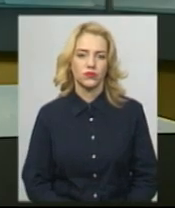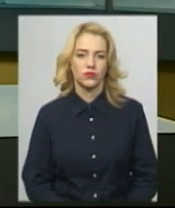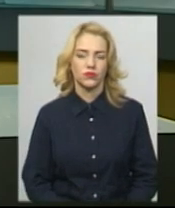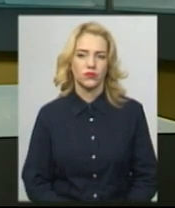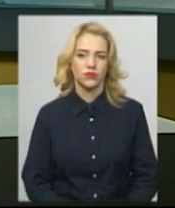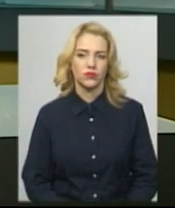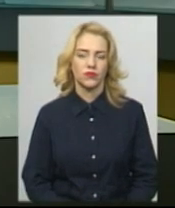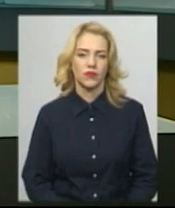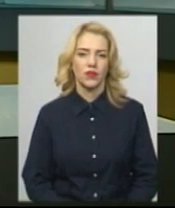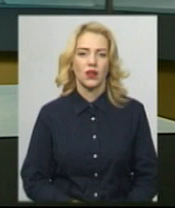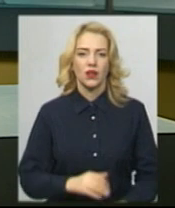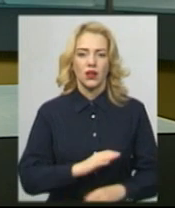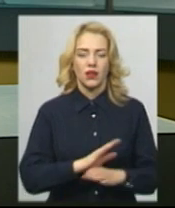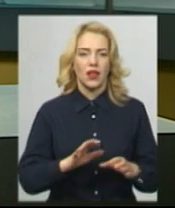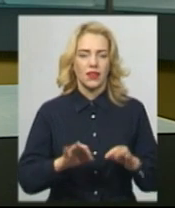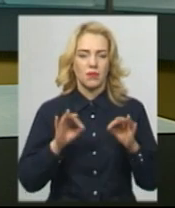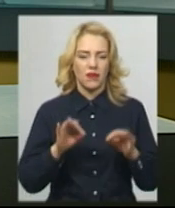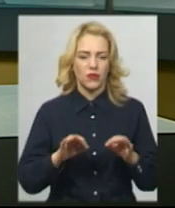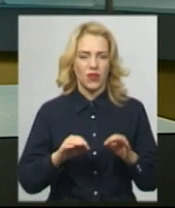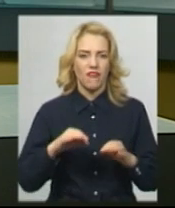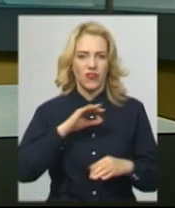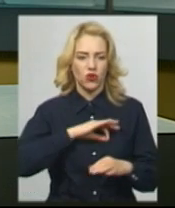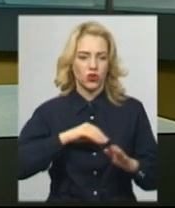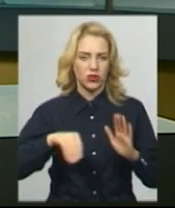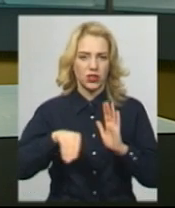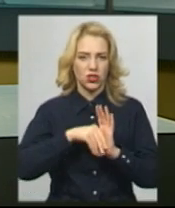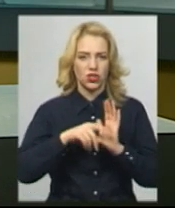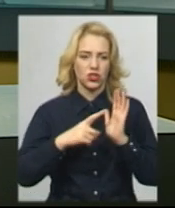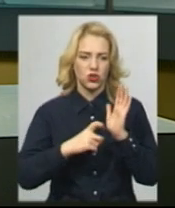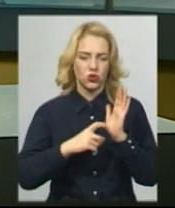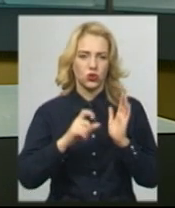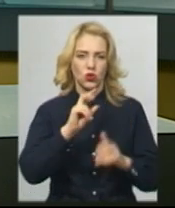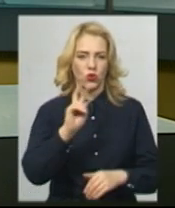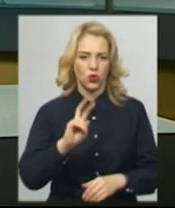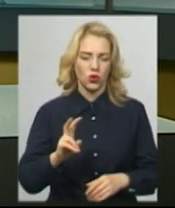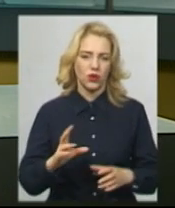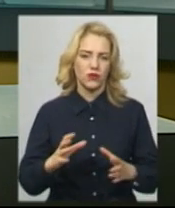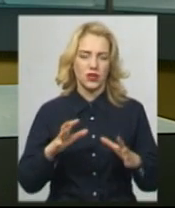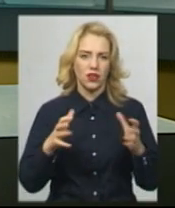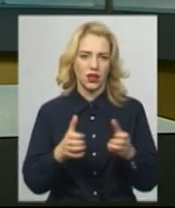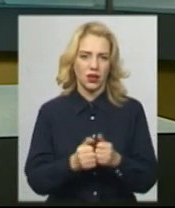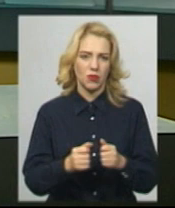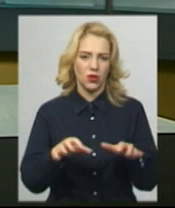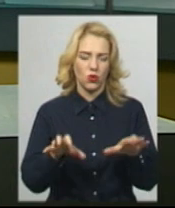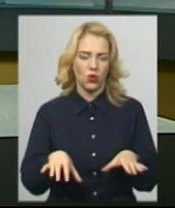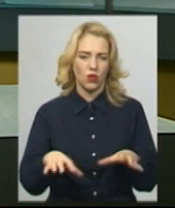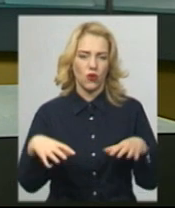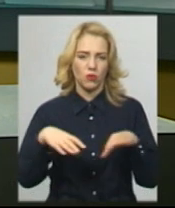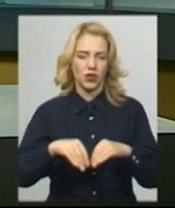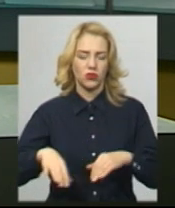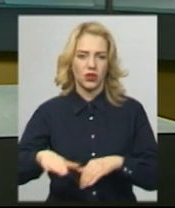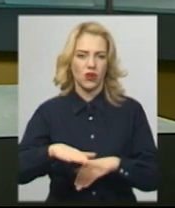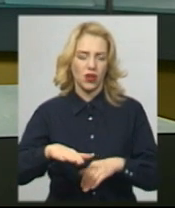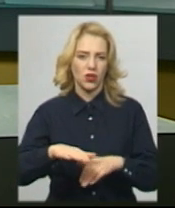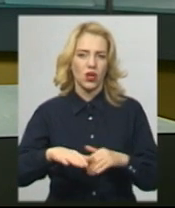На неправомірній вигоді у 600 доларів США затримали голову однієї із об'єднаних територіальних громад Хмельниччини. Про це